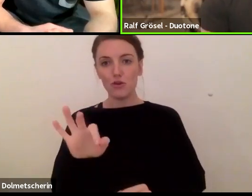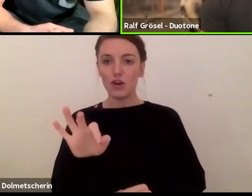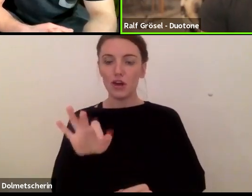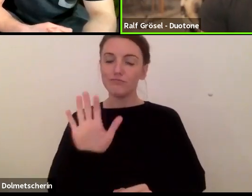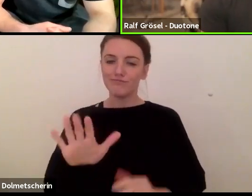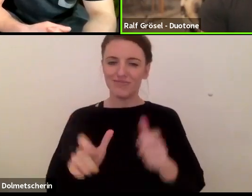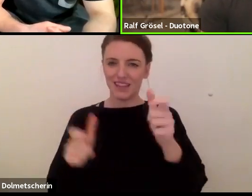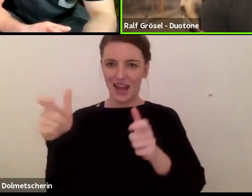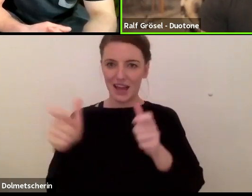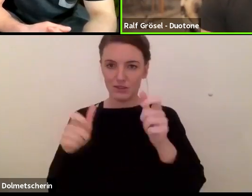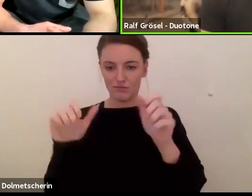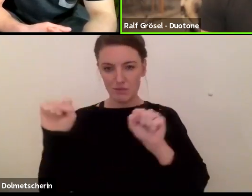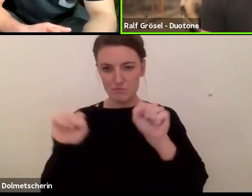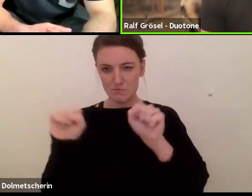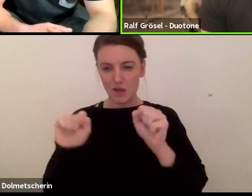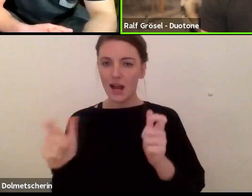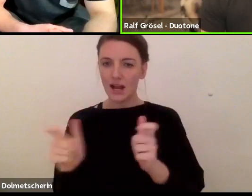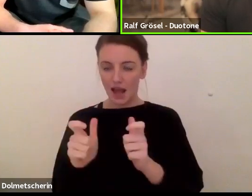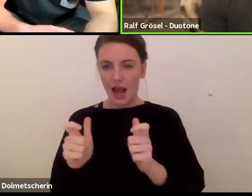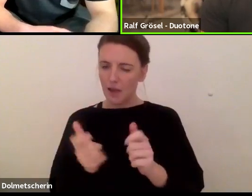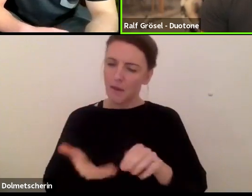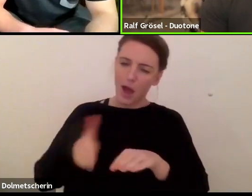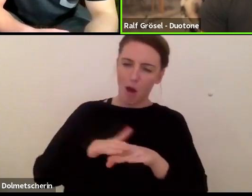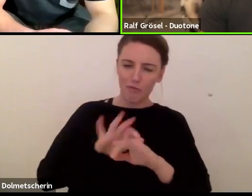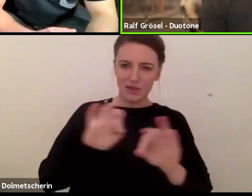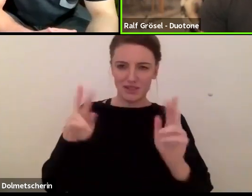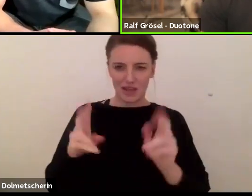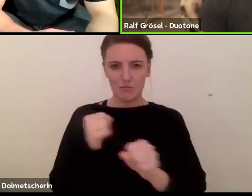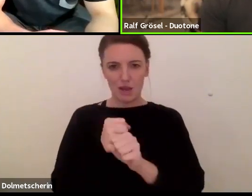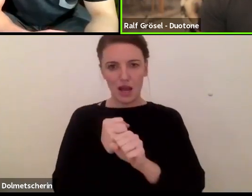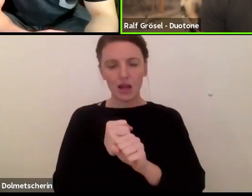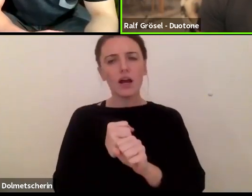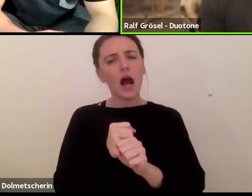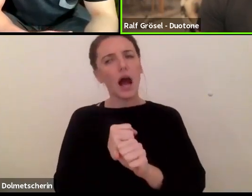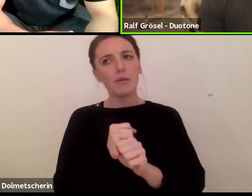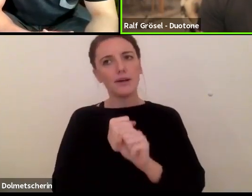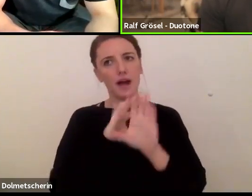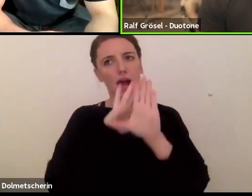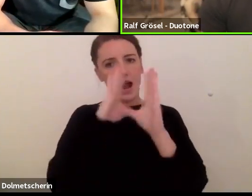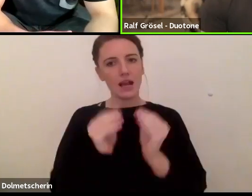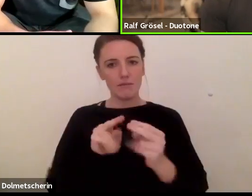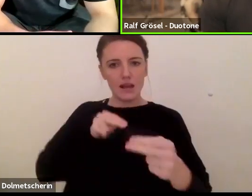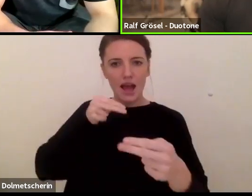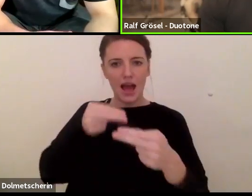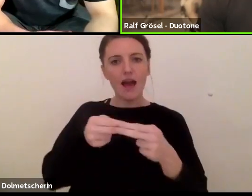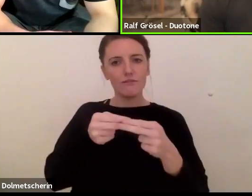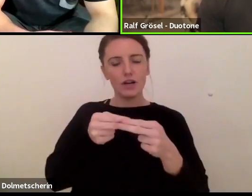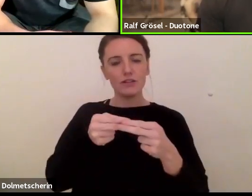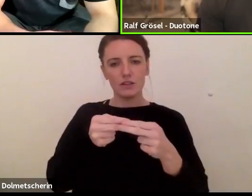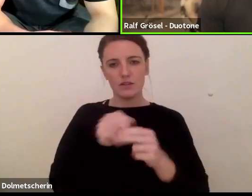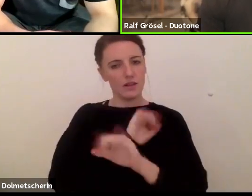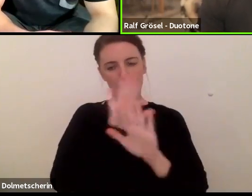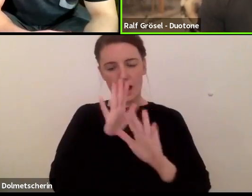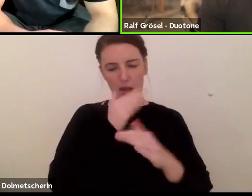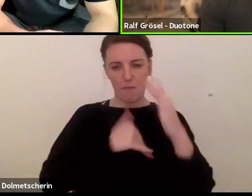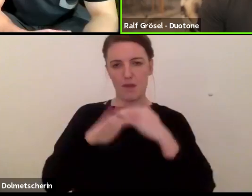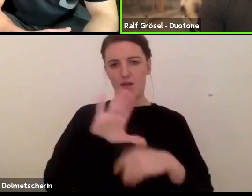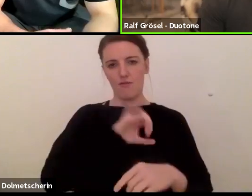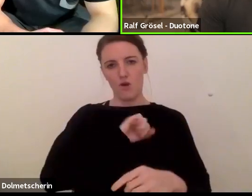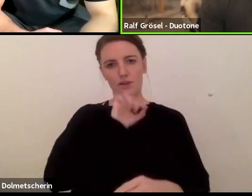deutlicher machen kann. Aber ich würde schon grundsätzlich sagen, das ist auf jeden Fall etwas, was den großen Kites sehr zugute kommt.